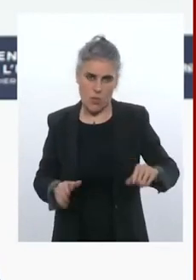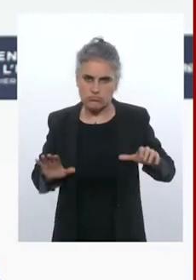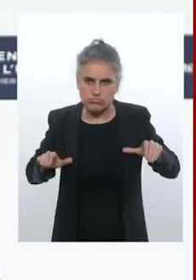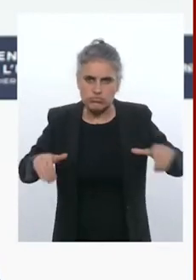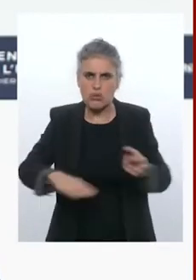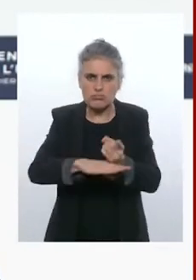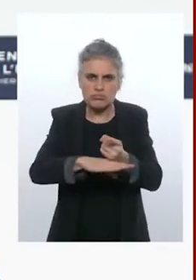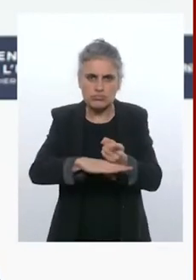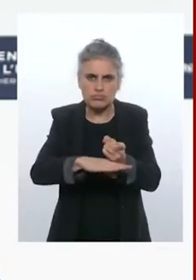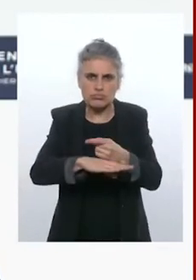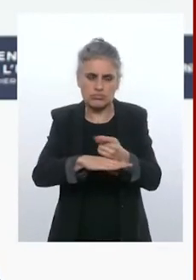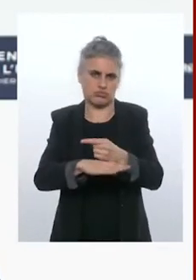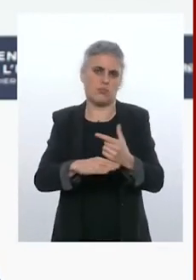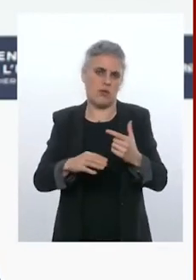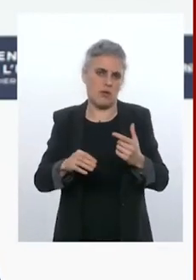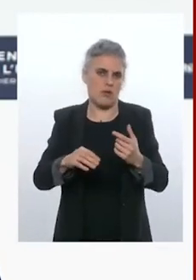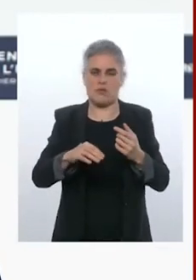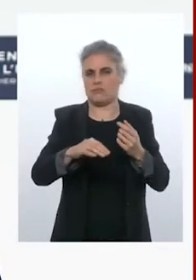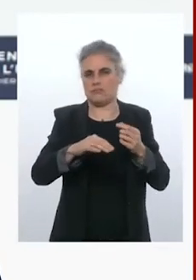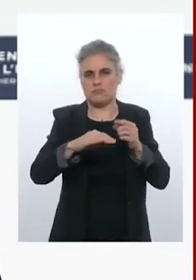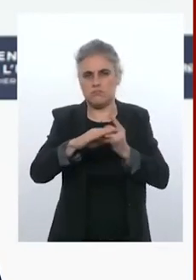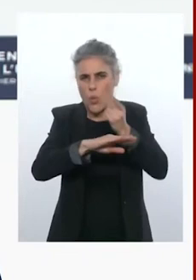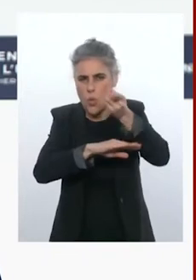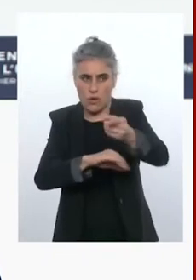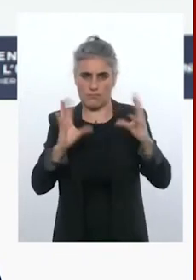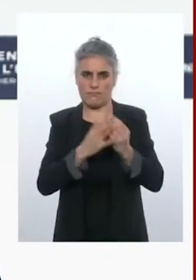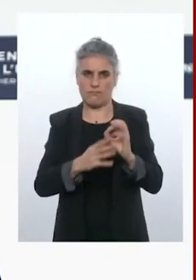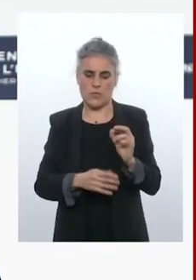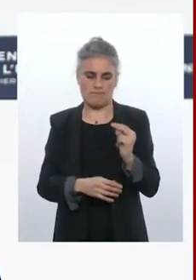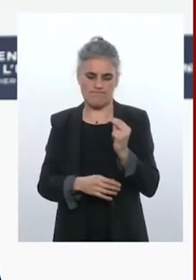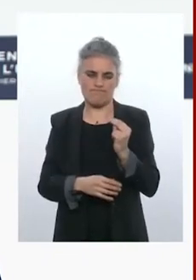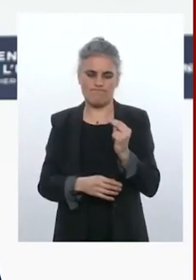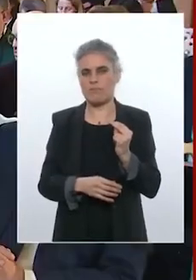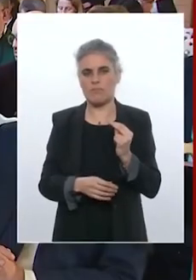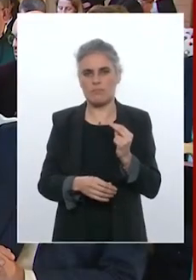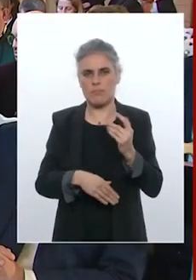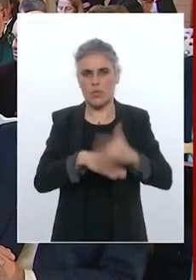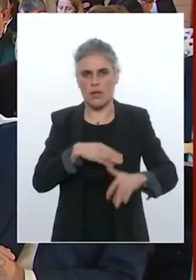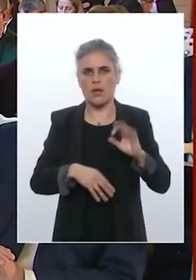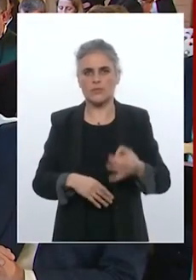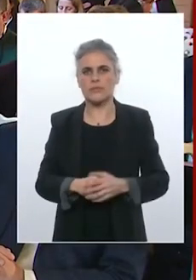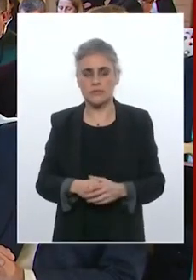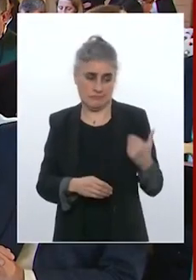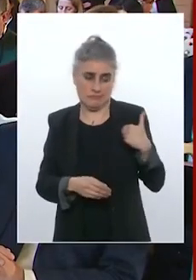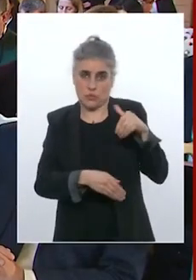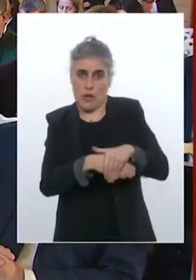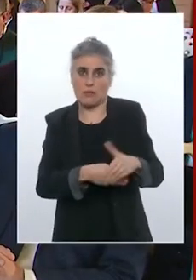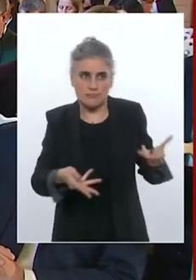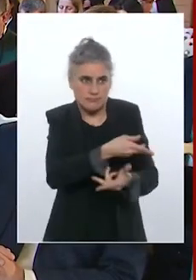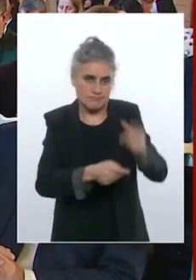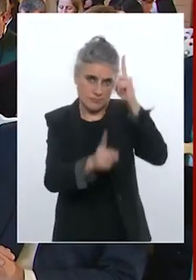qu'on a souvent eu 6 à 12 mois de retard. C'était l'objectif de la discussion de ce soir. Donc tout est possible, si c'est utile, pour